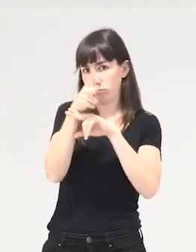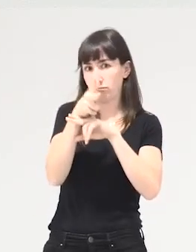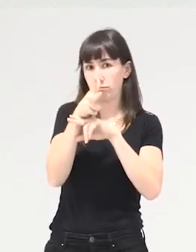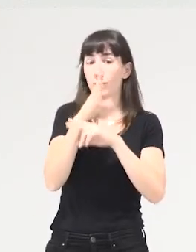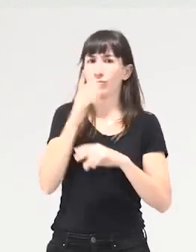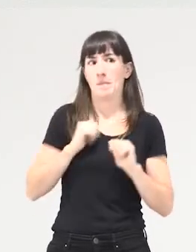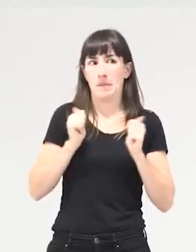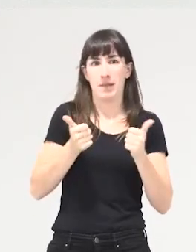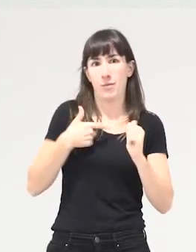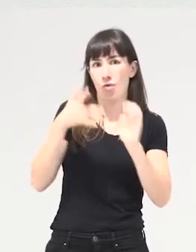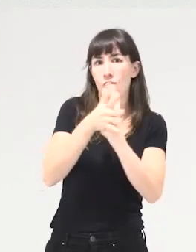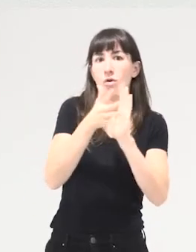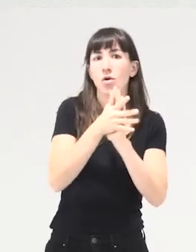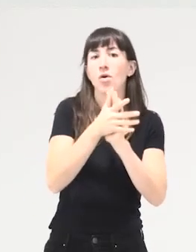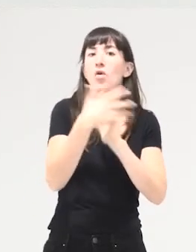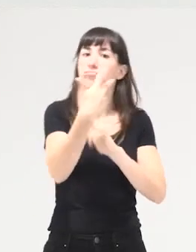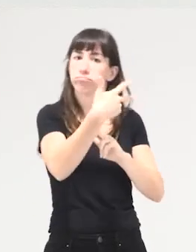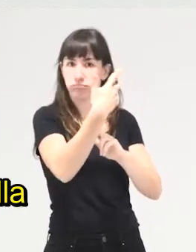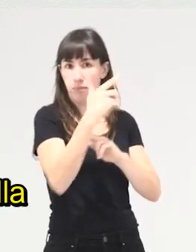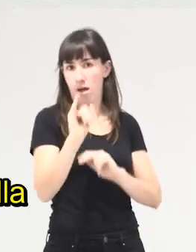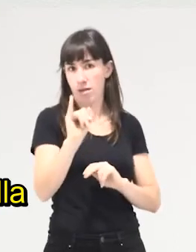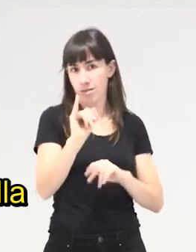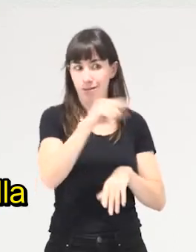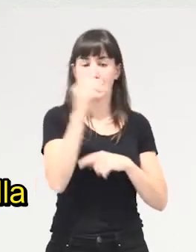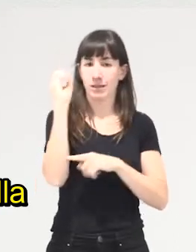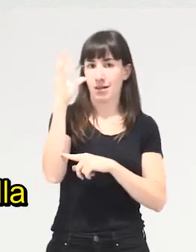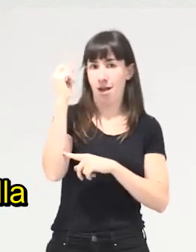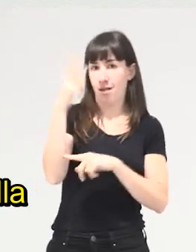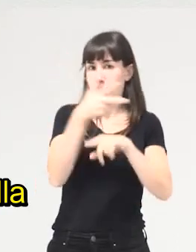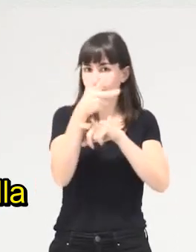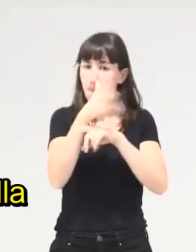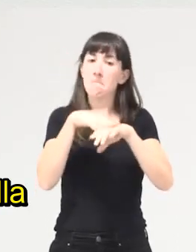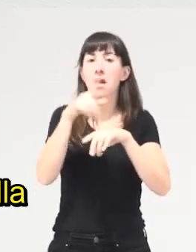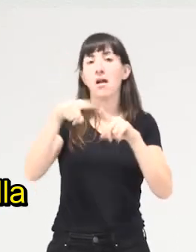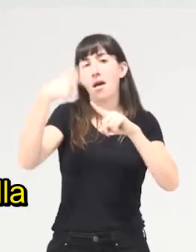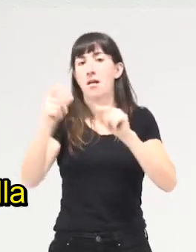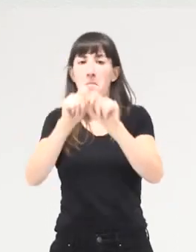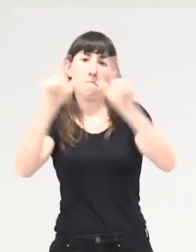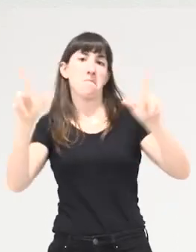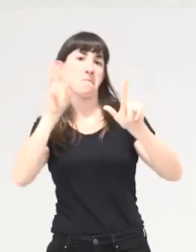principio Hurtzunarik hidako. den spiceко , Eseneran